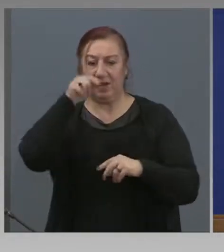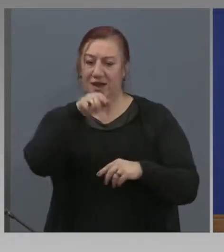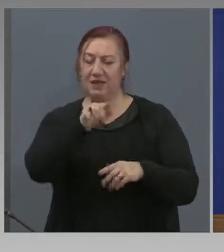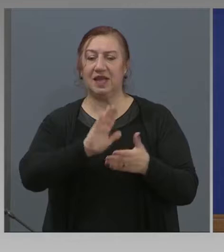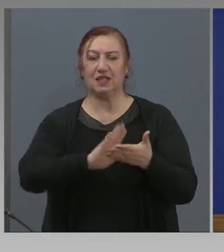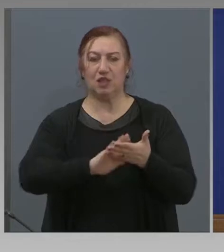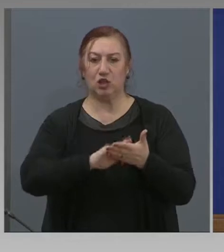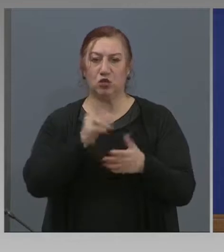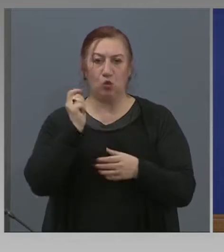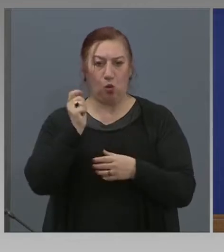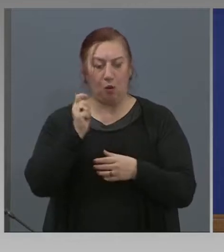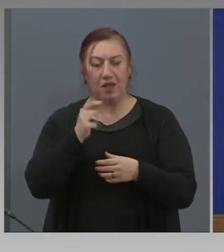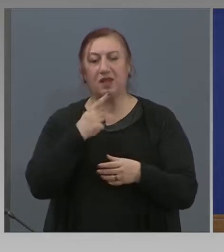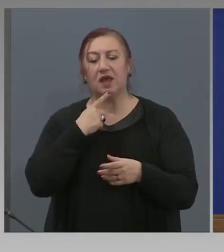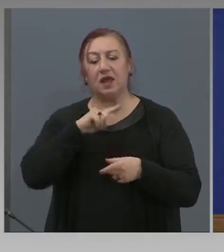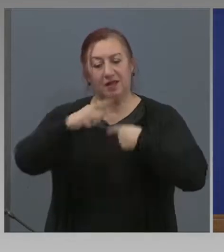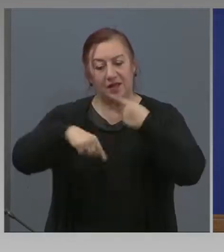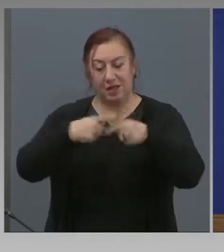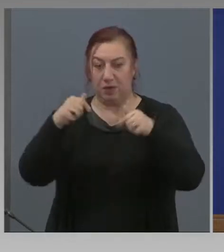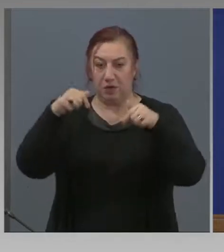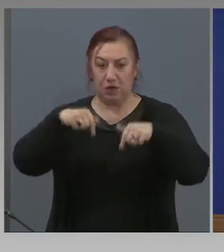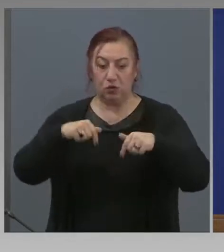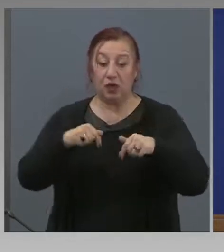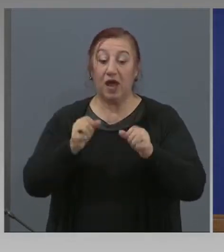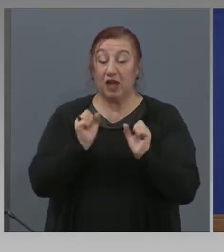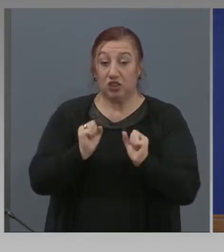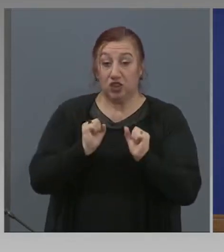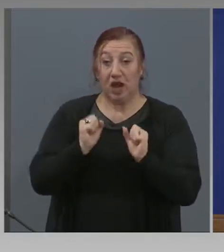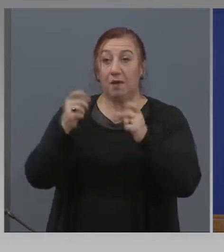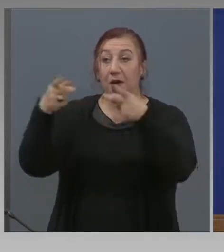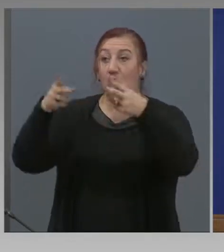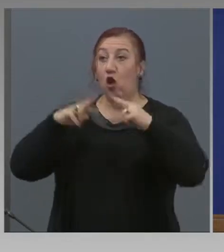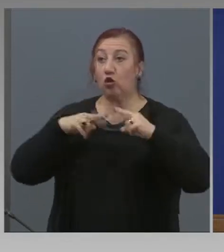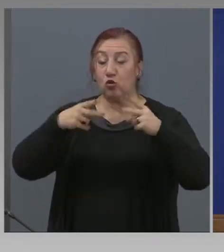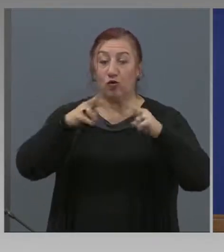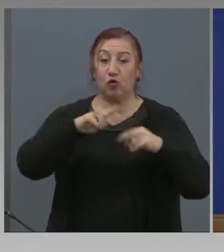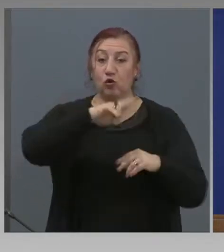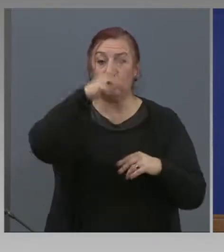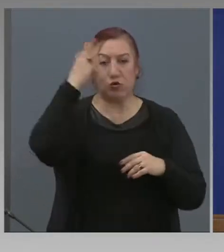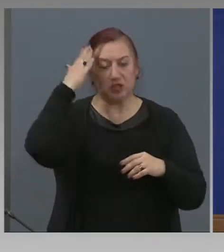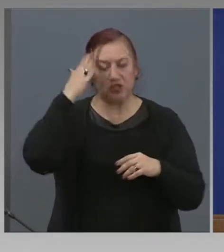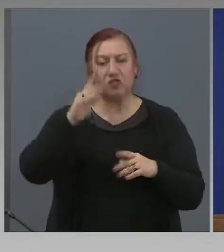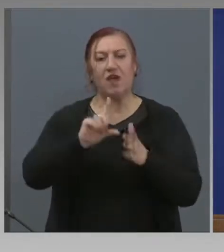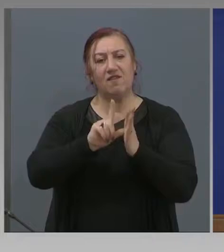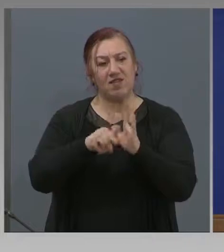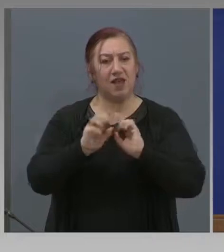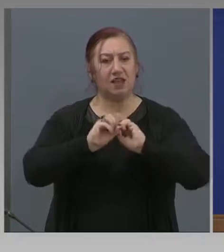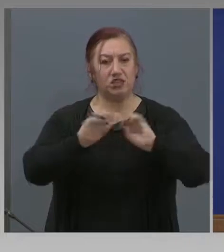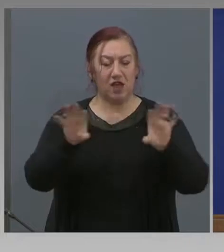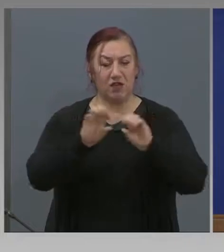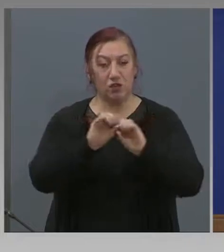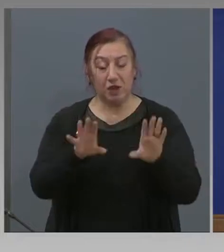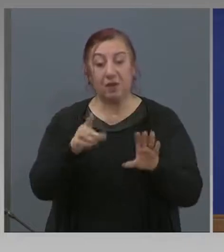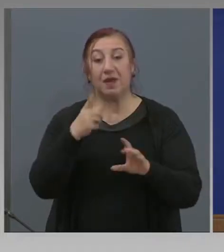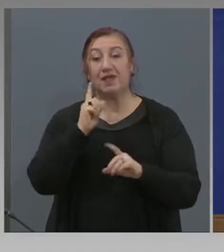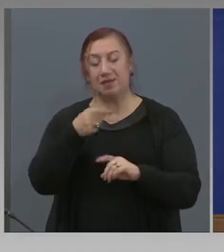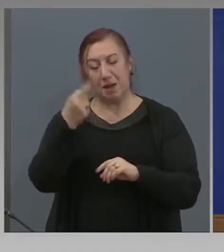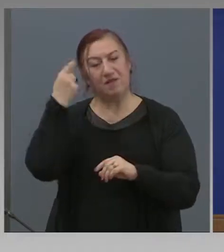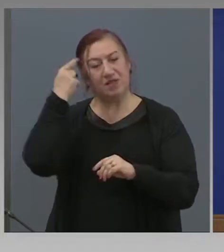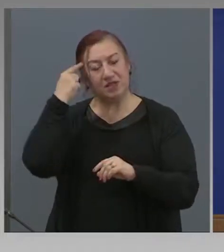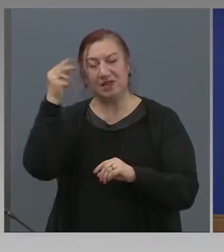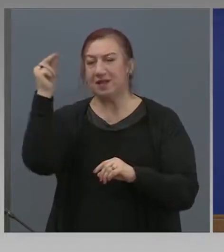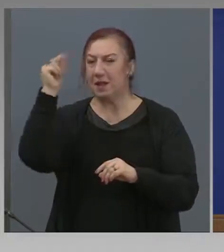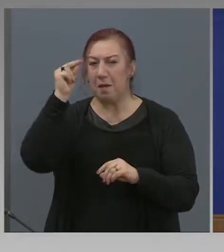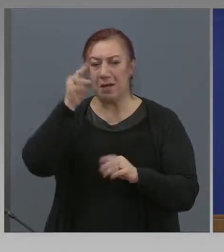В момента, в който имаме отговори от други държави, ще ви информираме своевременно също, но мисля, че това е добре да се знае от